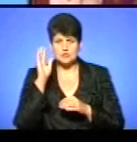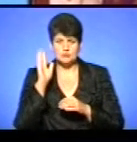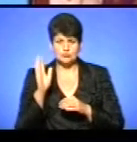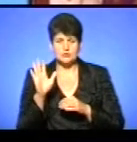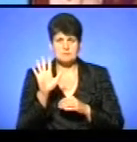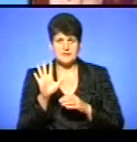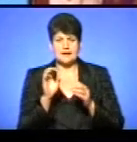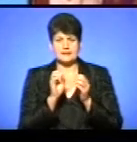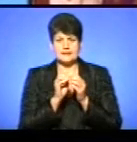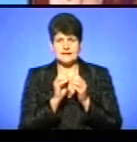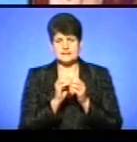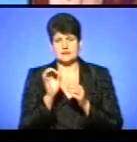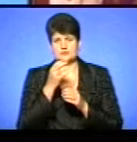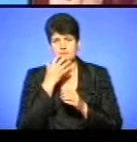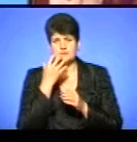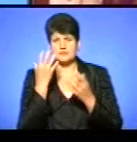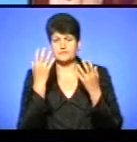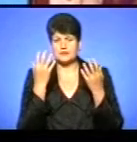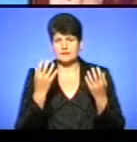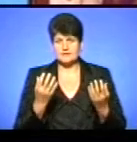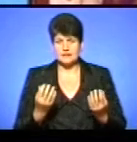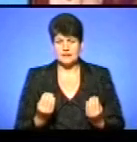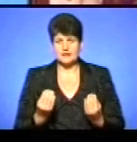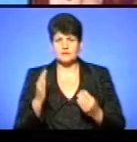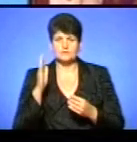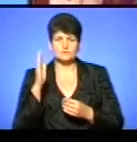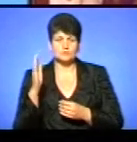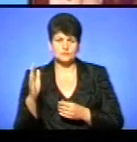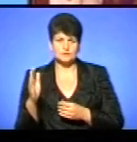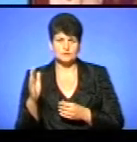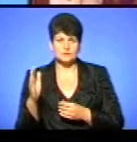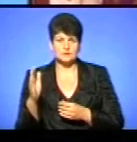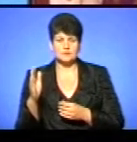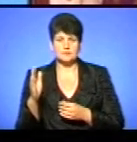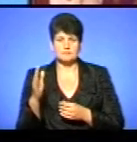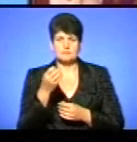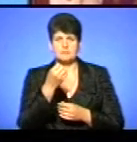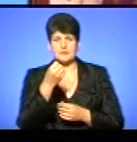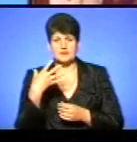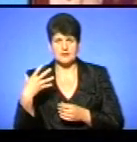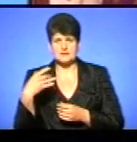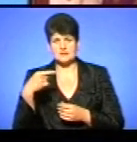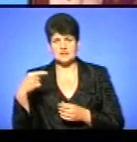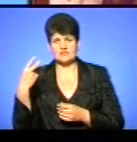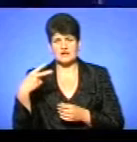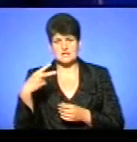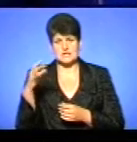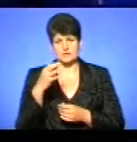5-10 тепла. На день стовпчики термометра покажуть нам градусів 15-20.